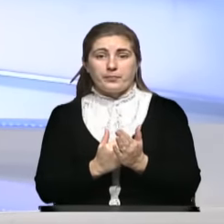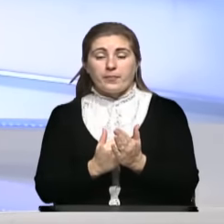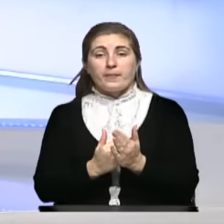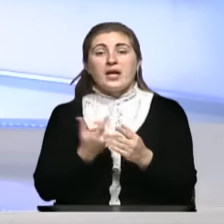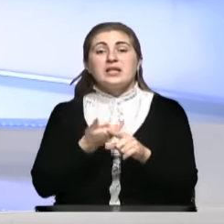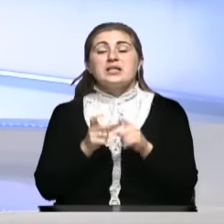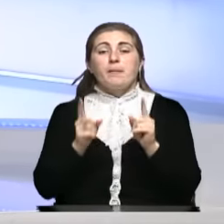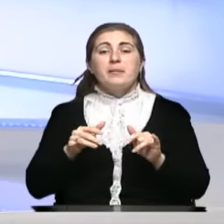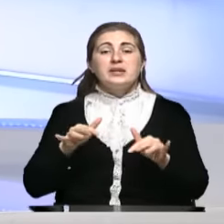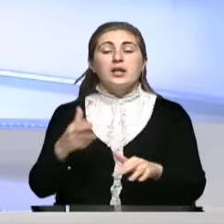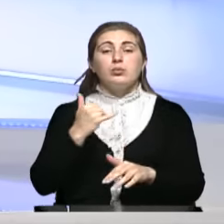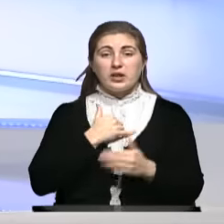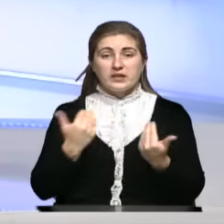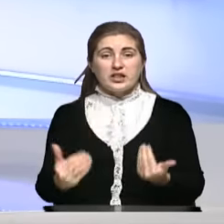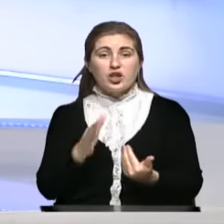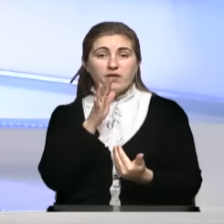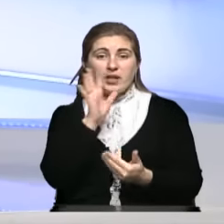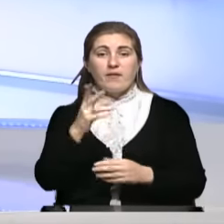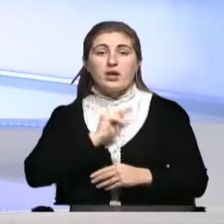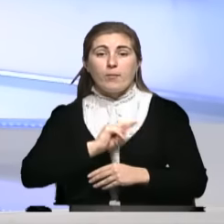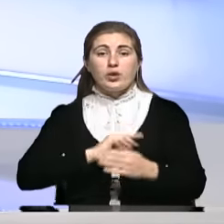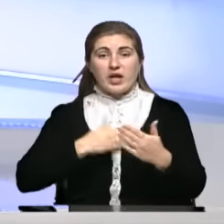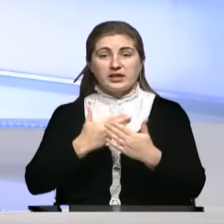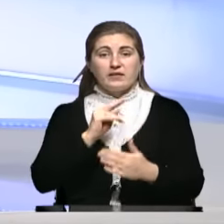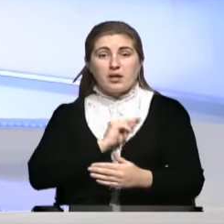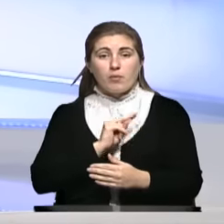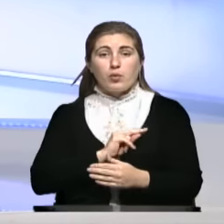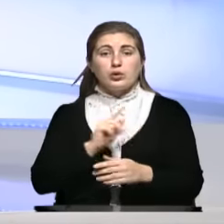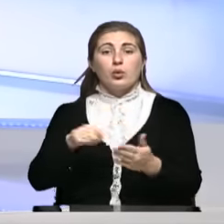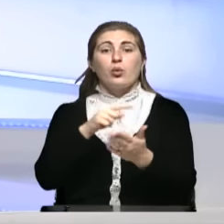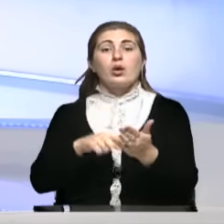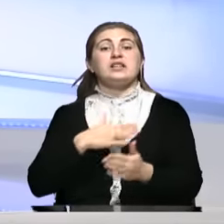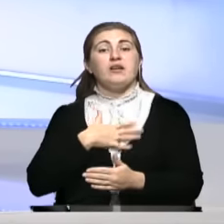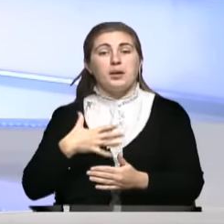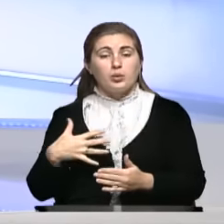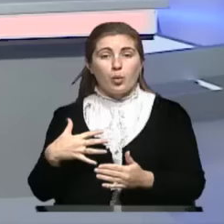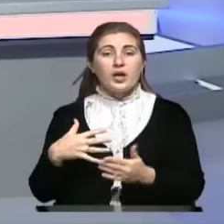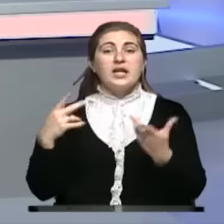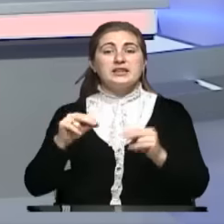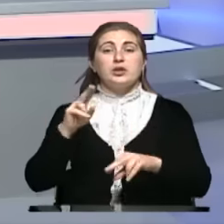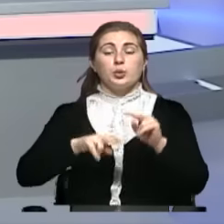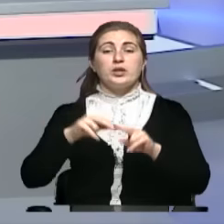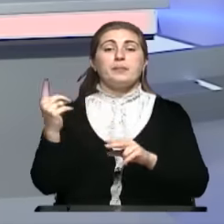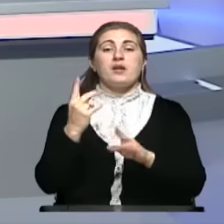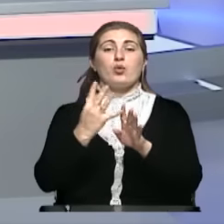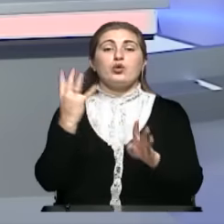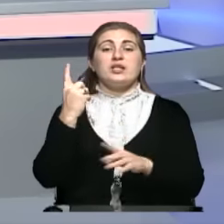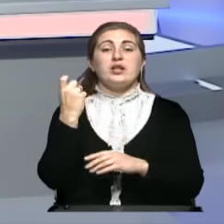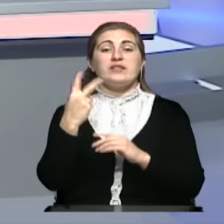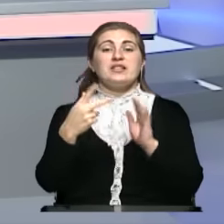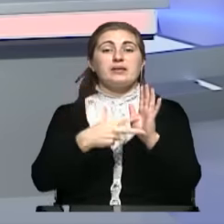На самом деле у нас в настоящее время в работе, в активной работе, город Евпатория, где строится в первую очередь 128